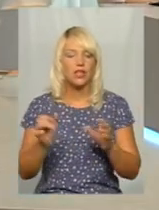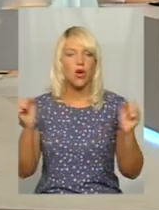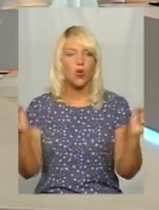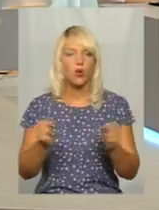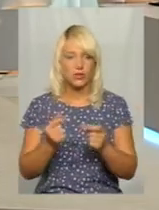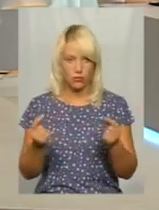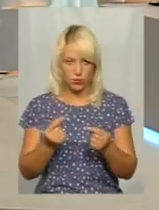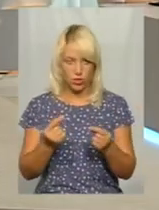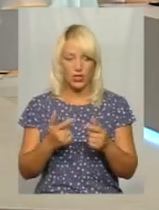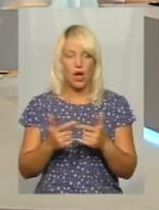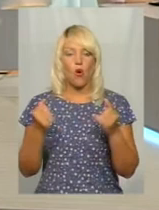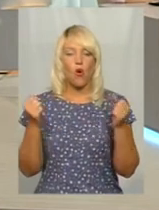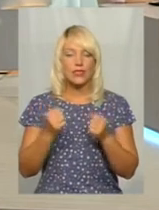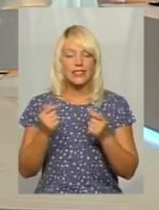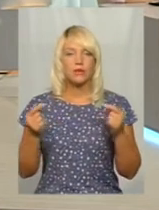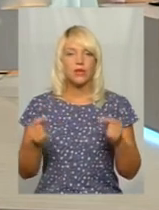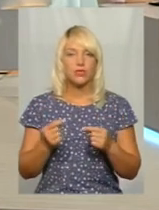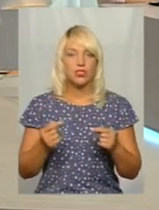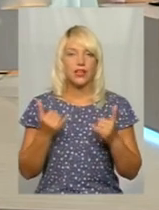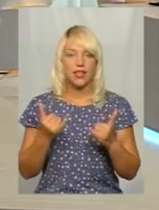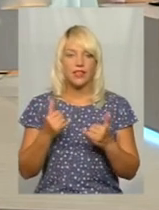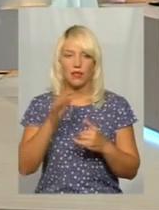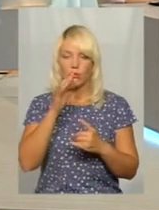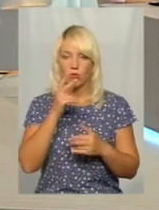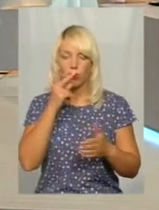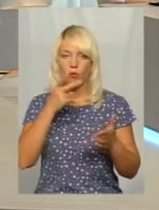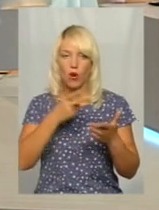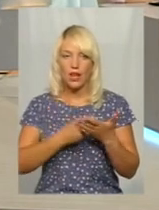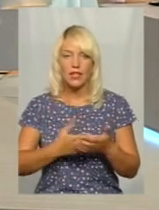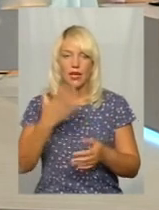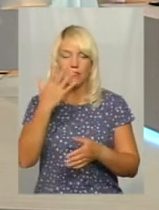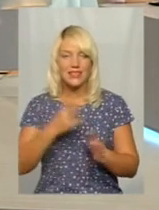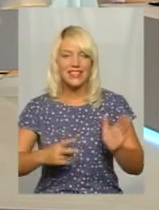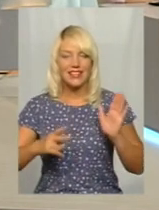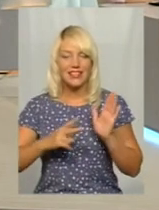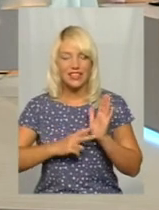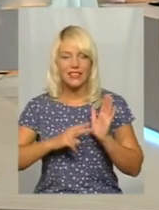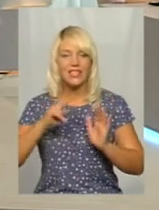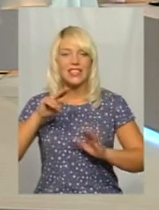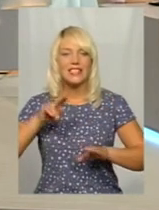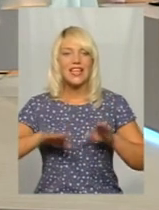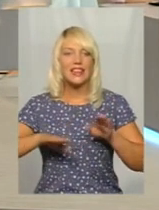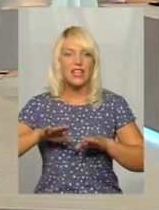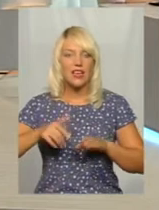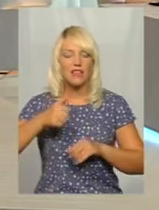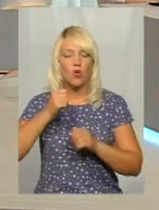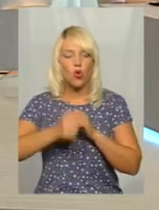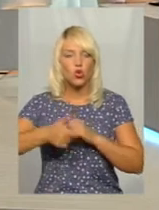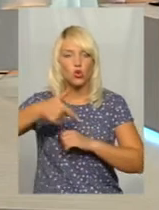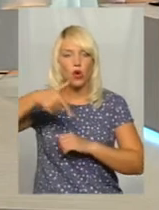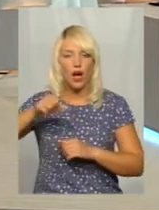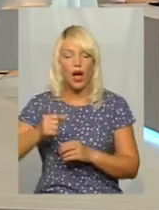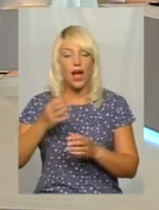навіть на даний момент показує 57 центнелів з кожного гектара. На жаль, інші